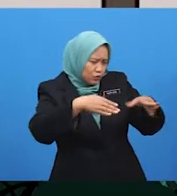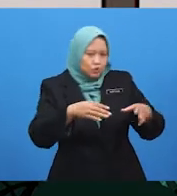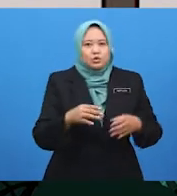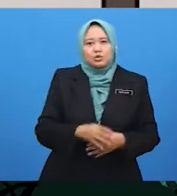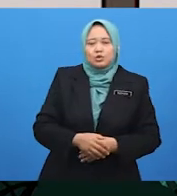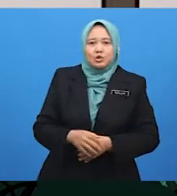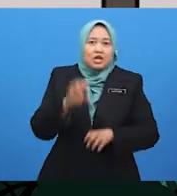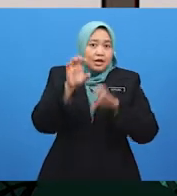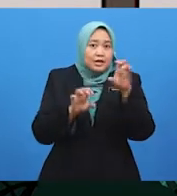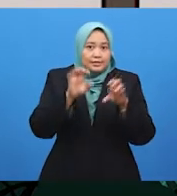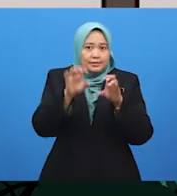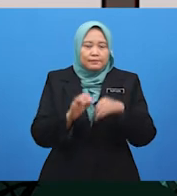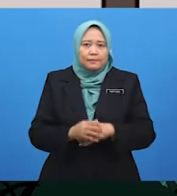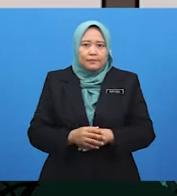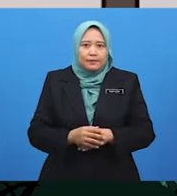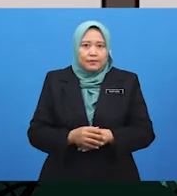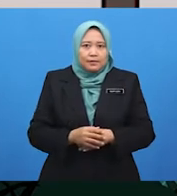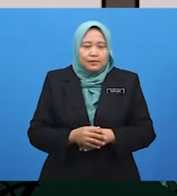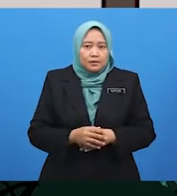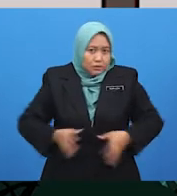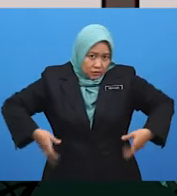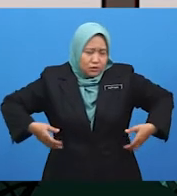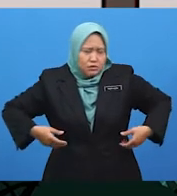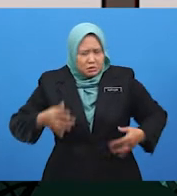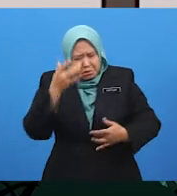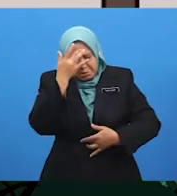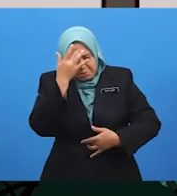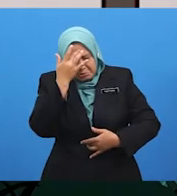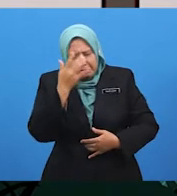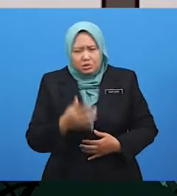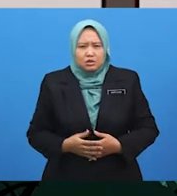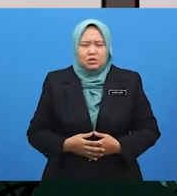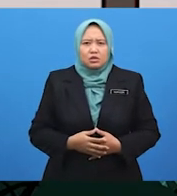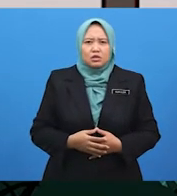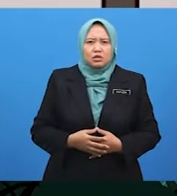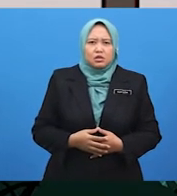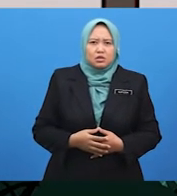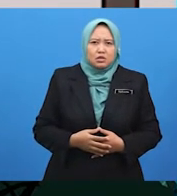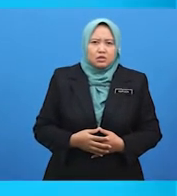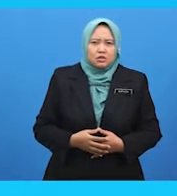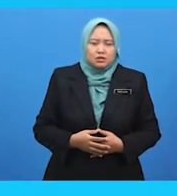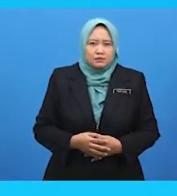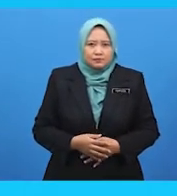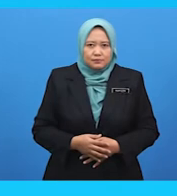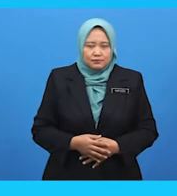Kumki, sakitkah? Saya sakit. Anjing gigit tangan saya. Selamat